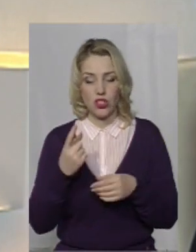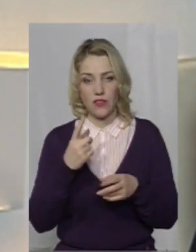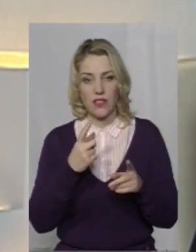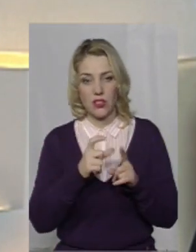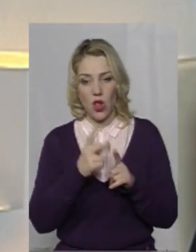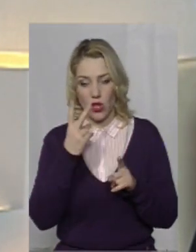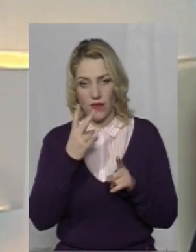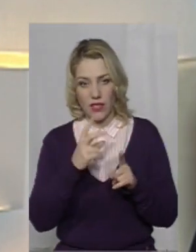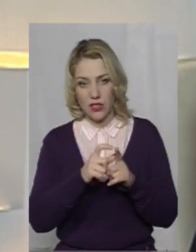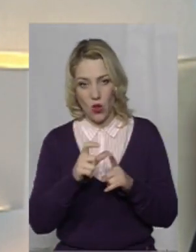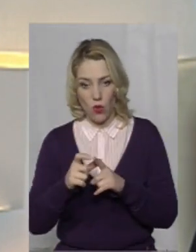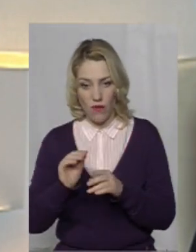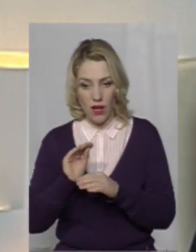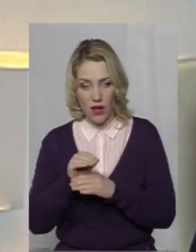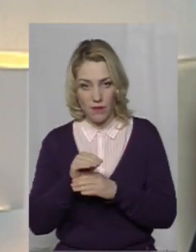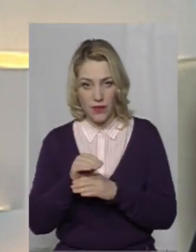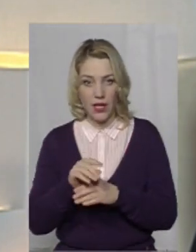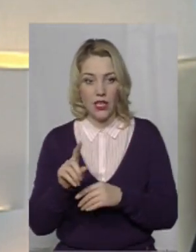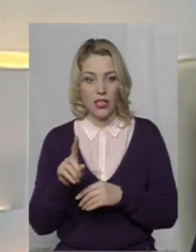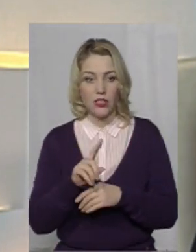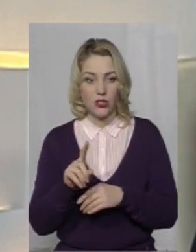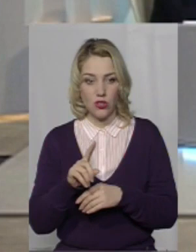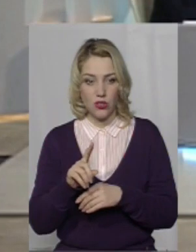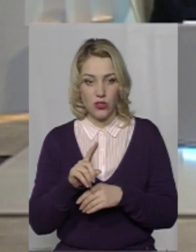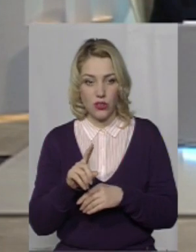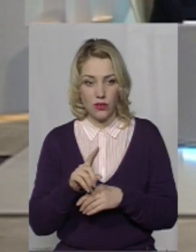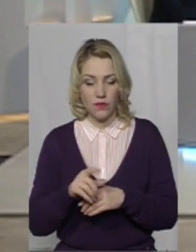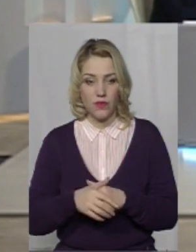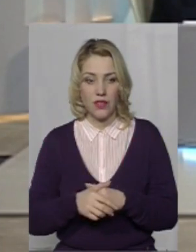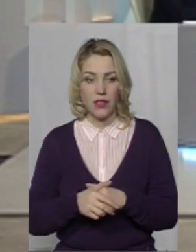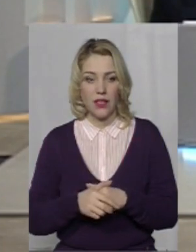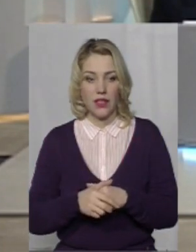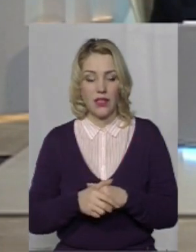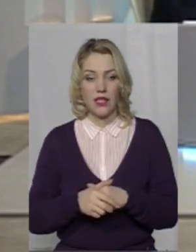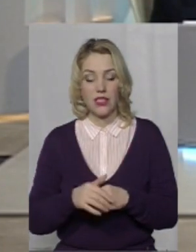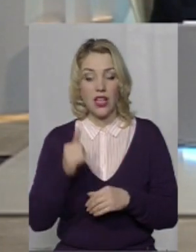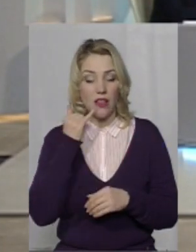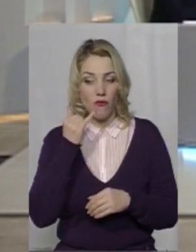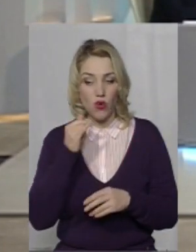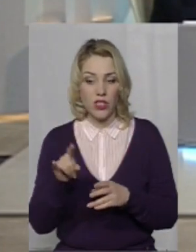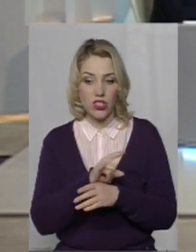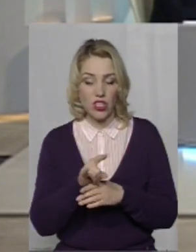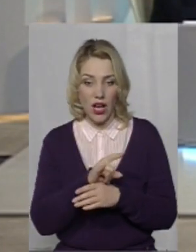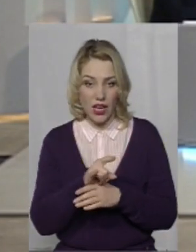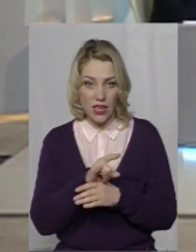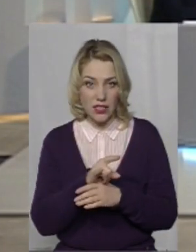слова скажу, що процентів 70 таких шахрайств, саме телефонних шахрайств,